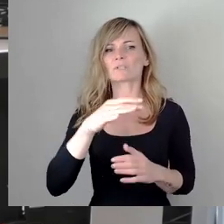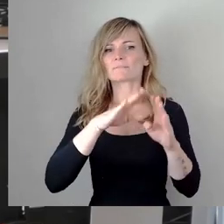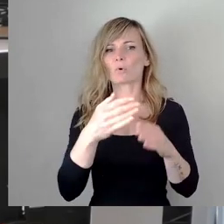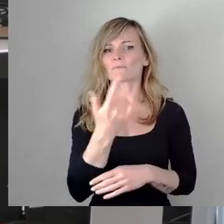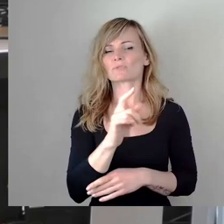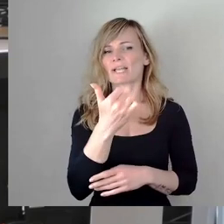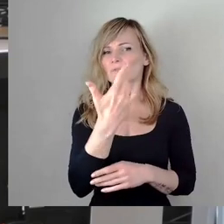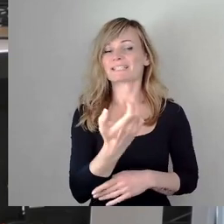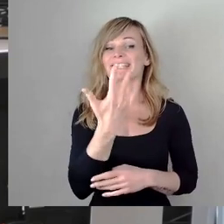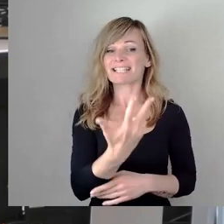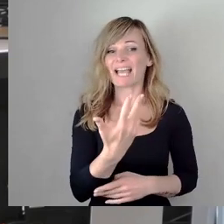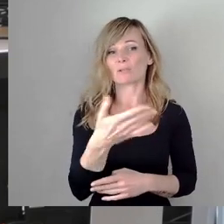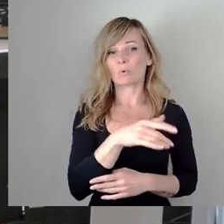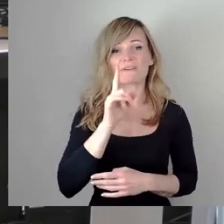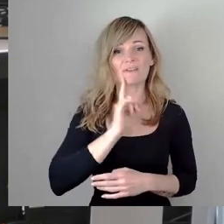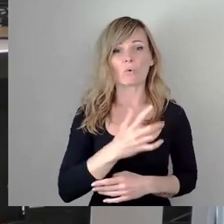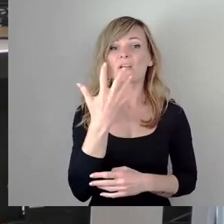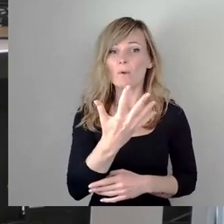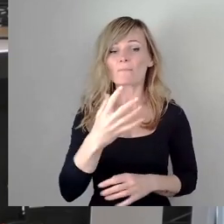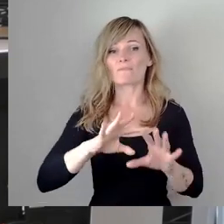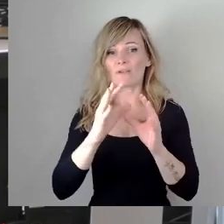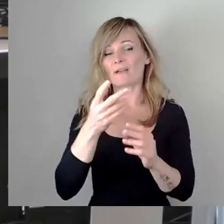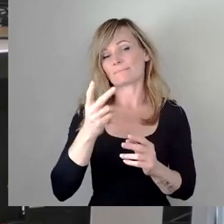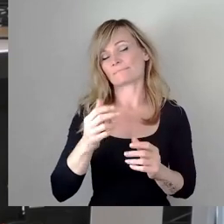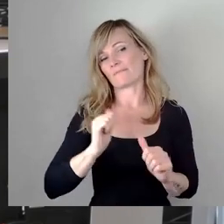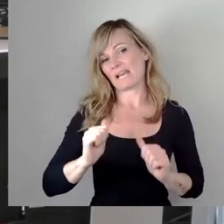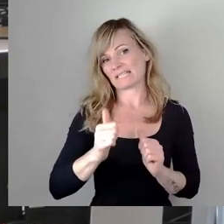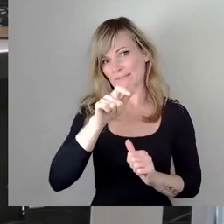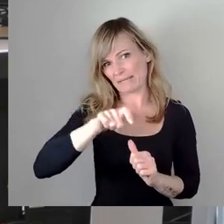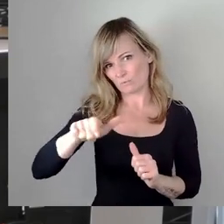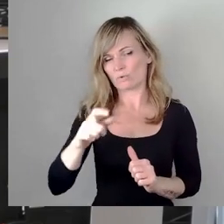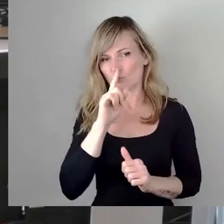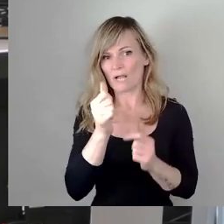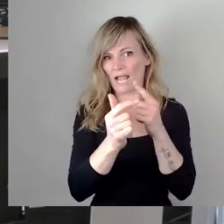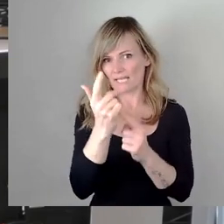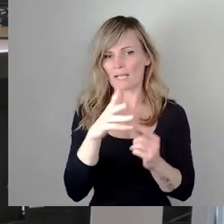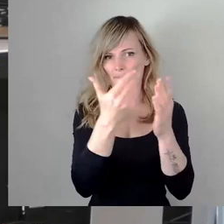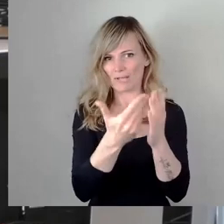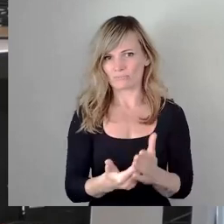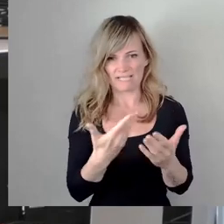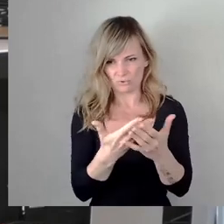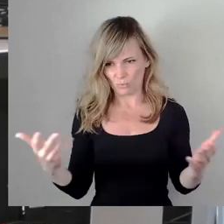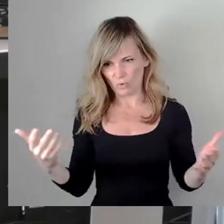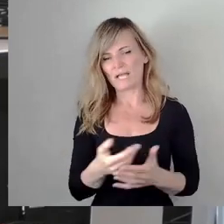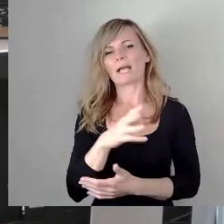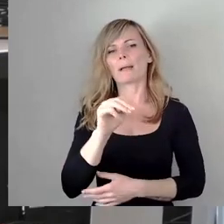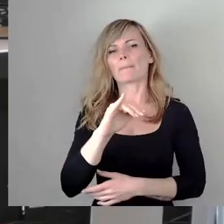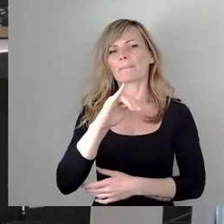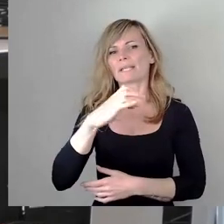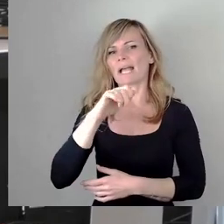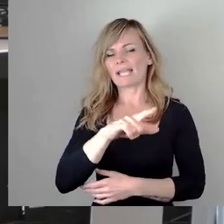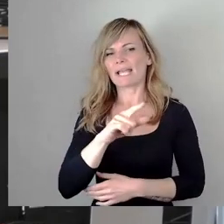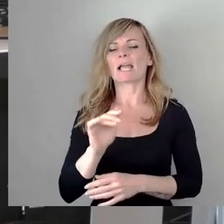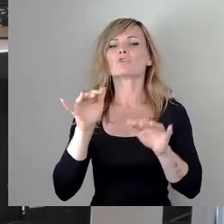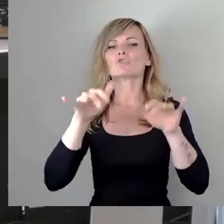drei tote Frauen, fünf Verletzte. Nur einige Beispiele. Michael Sturzenberger wurde von den Medien